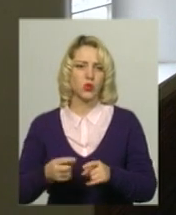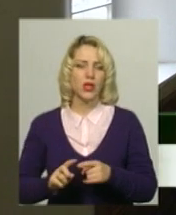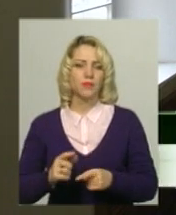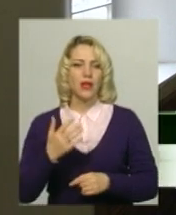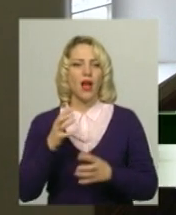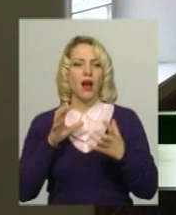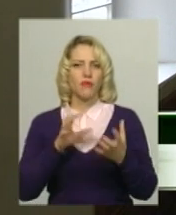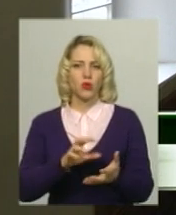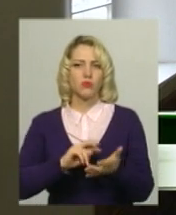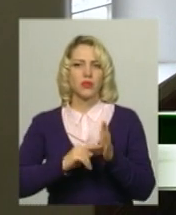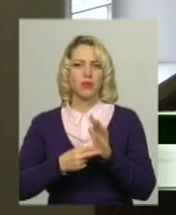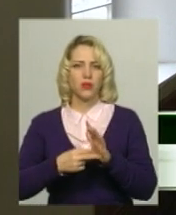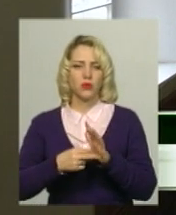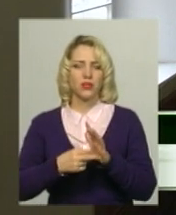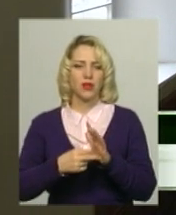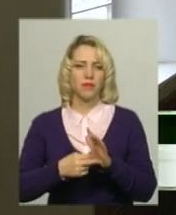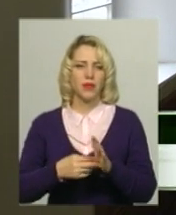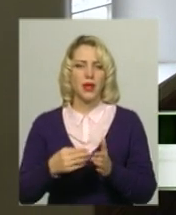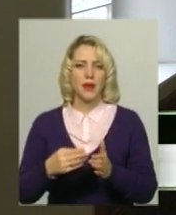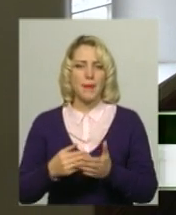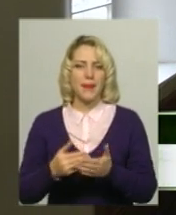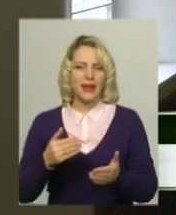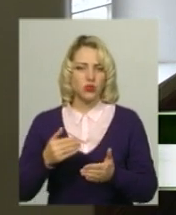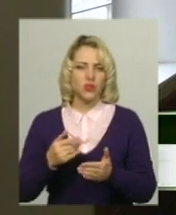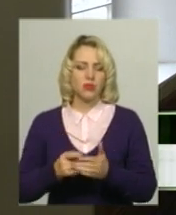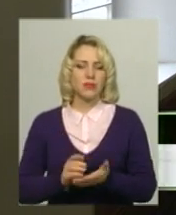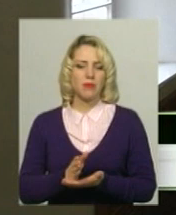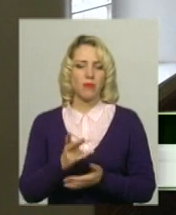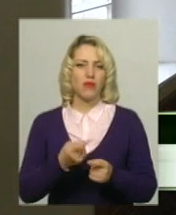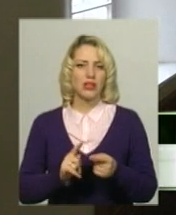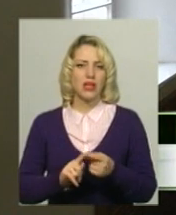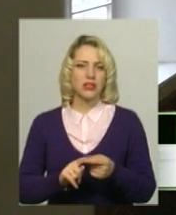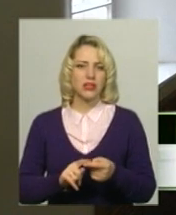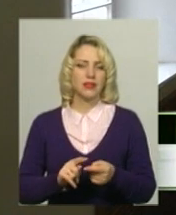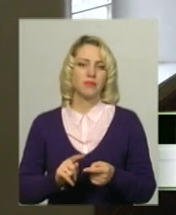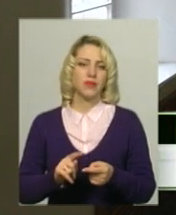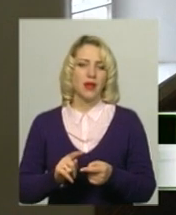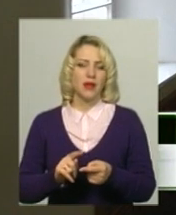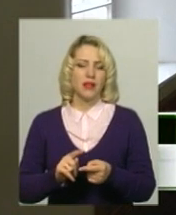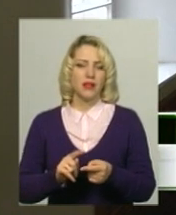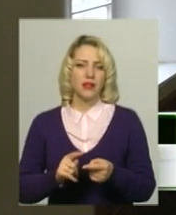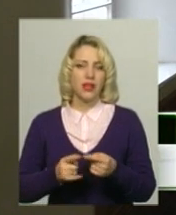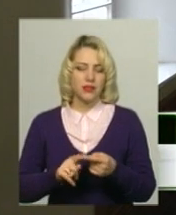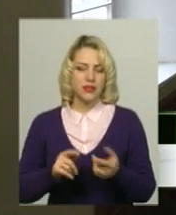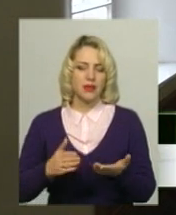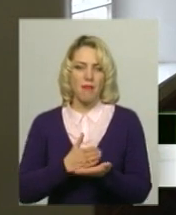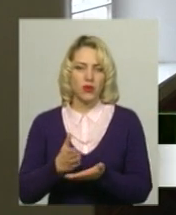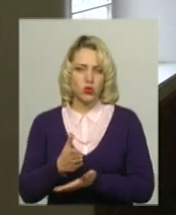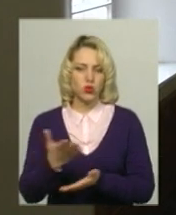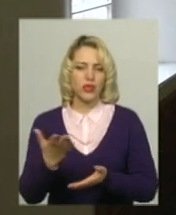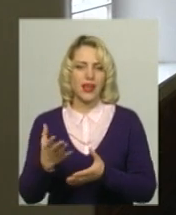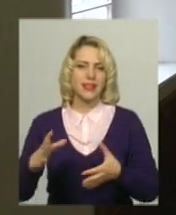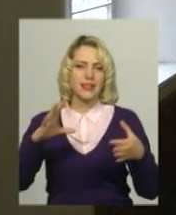Автобуси плануються спрямувати на ті маршрути, які з'єднюють ті частини